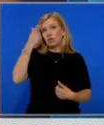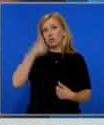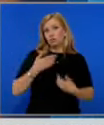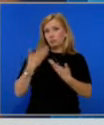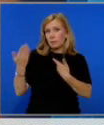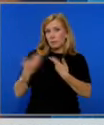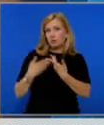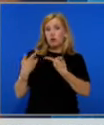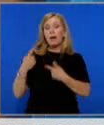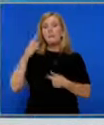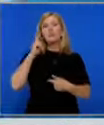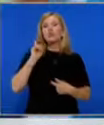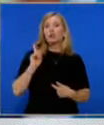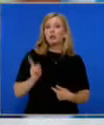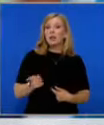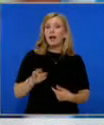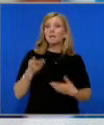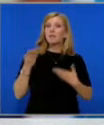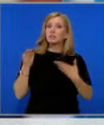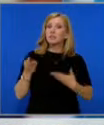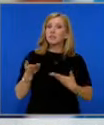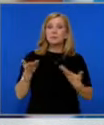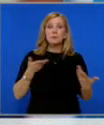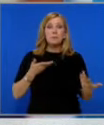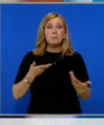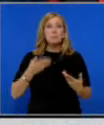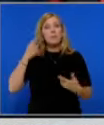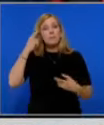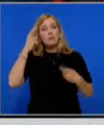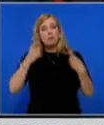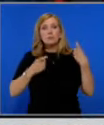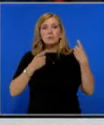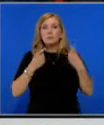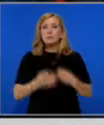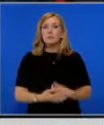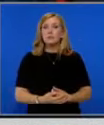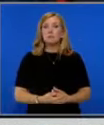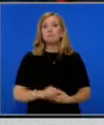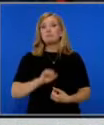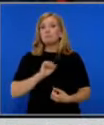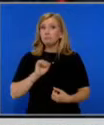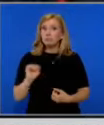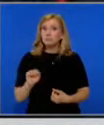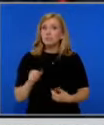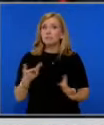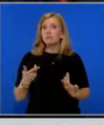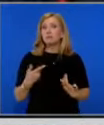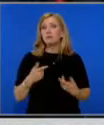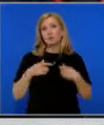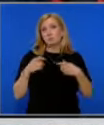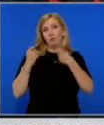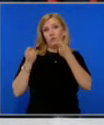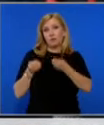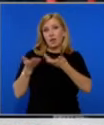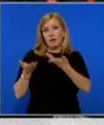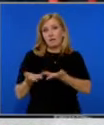казал. Мисля, че той трябва да го преосмисли и да е уважаван човек,